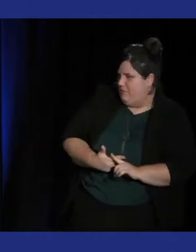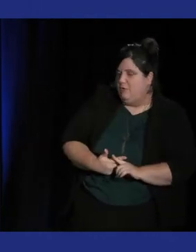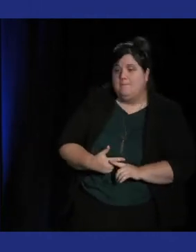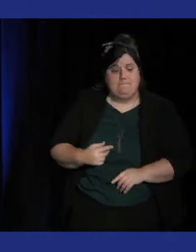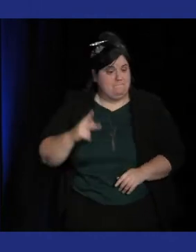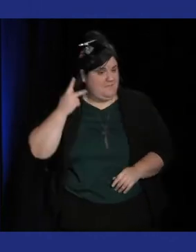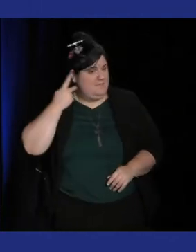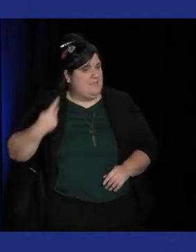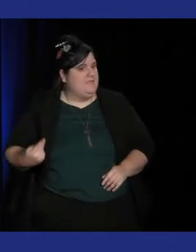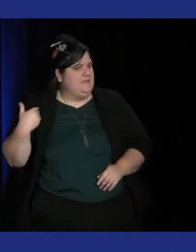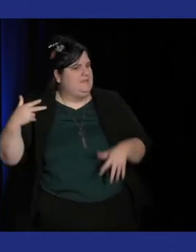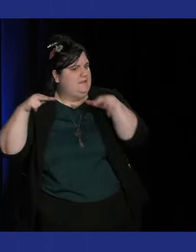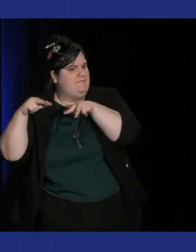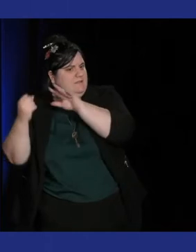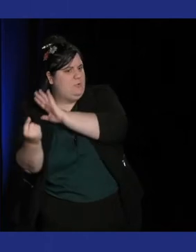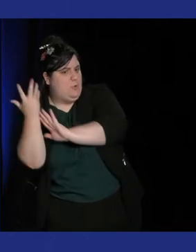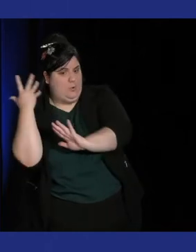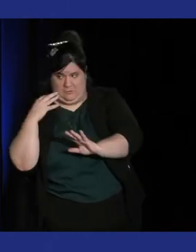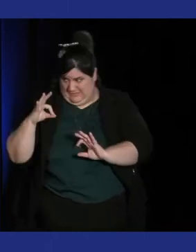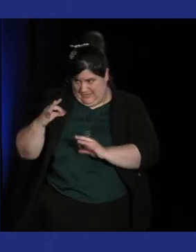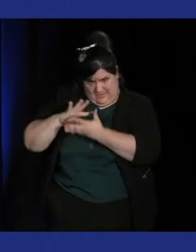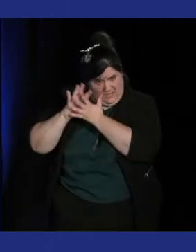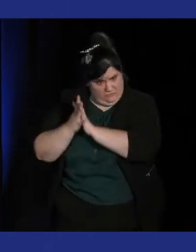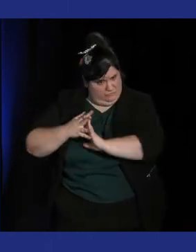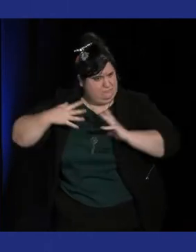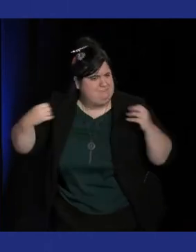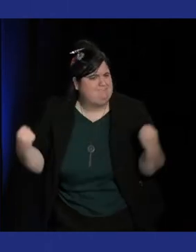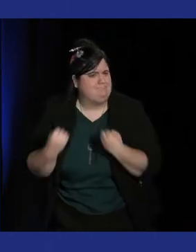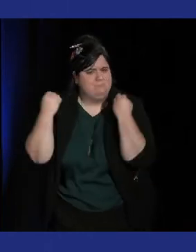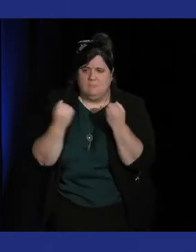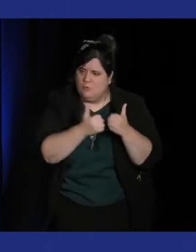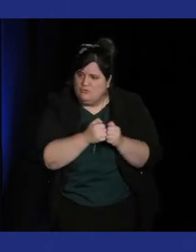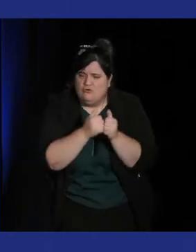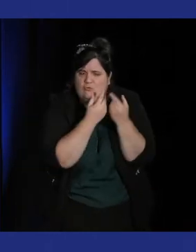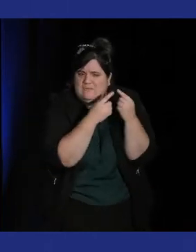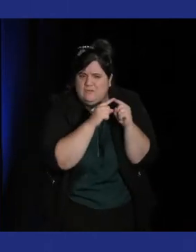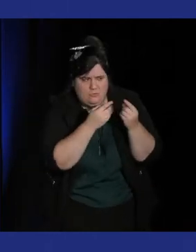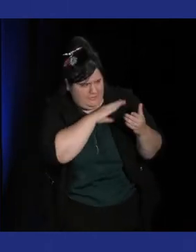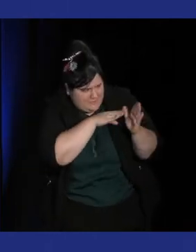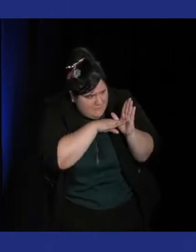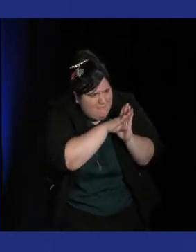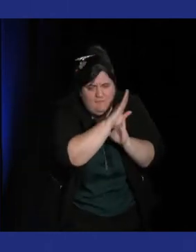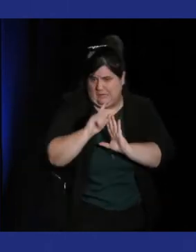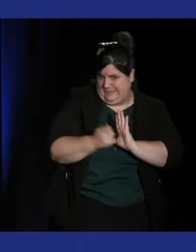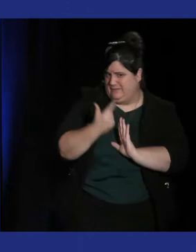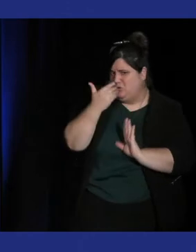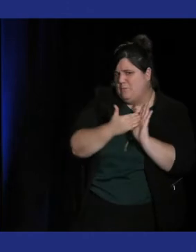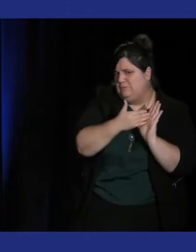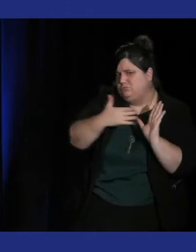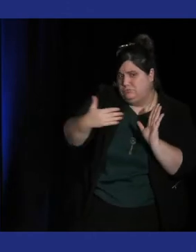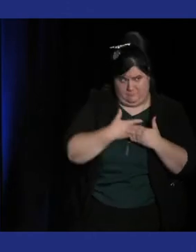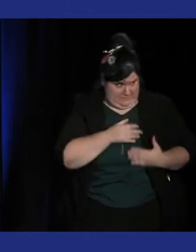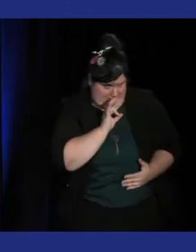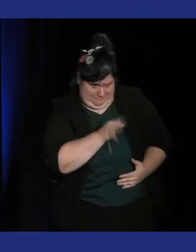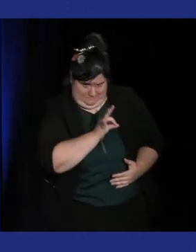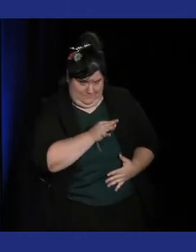les associations qui faisaient la promotion des jeux musicaux on va dire sur le début des années 2000 et effectivement moi c'est ce public là qui m'a amené vers